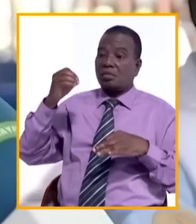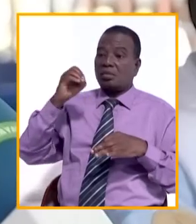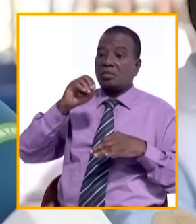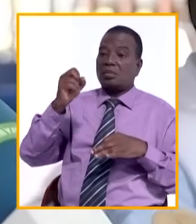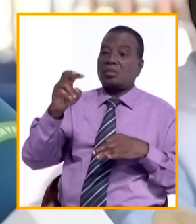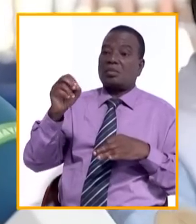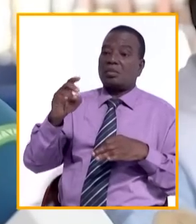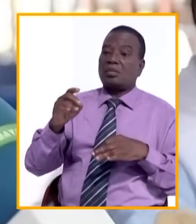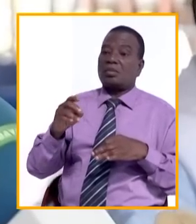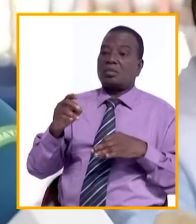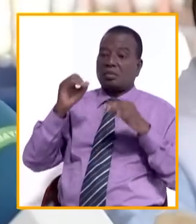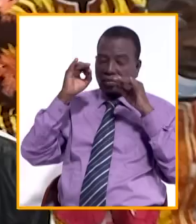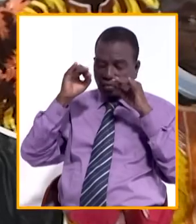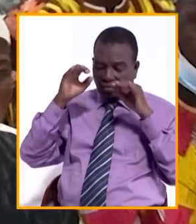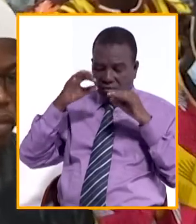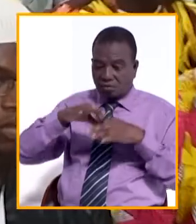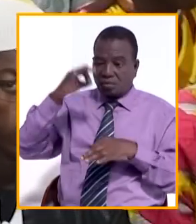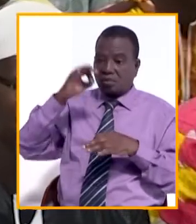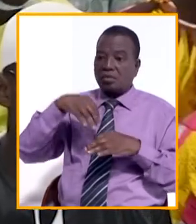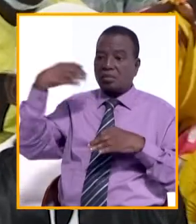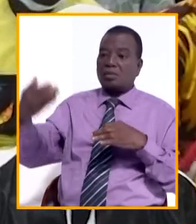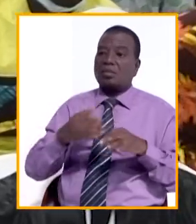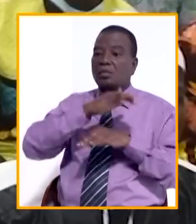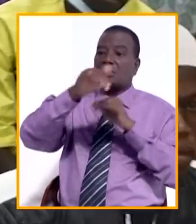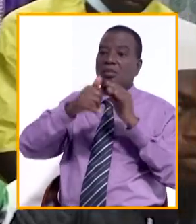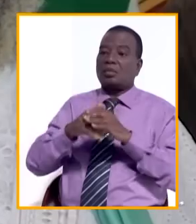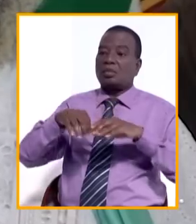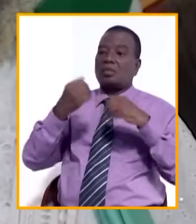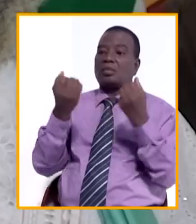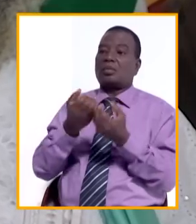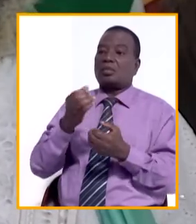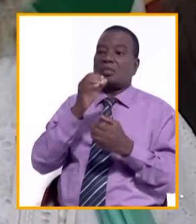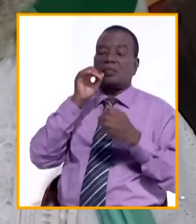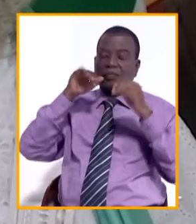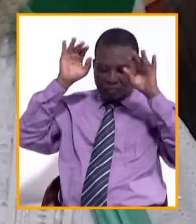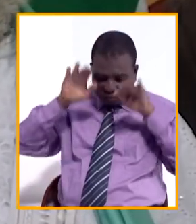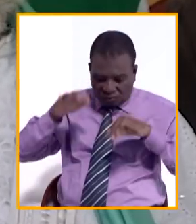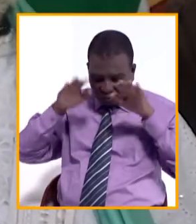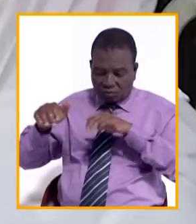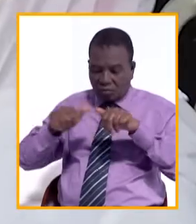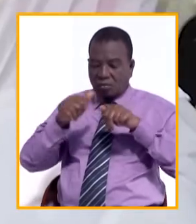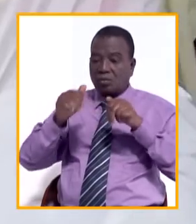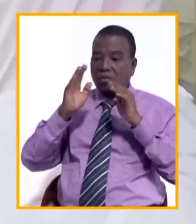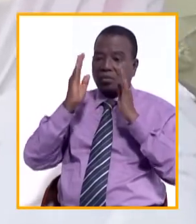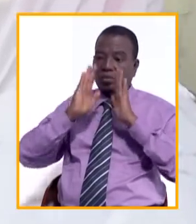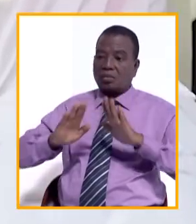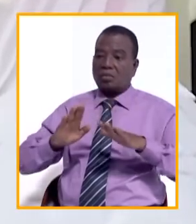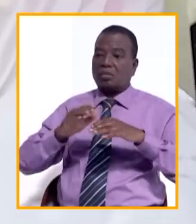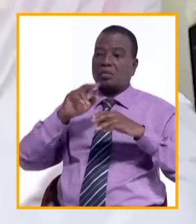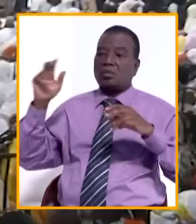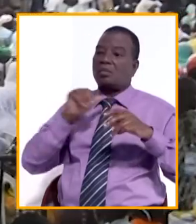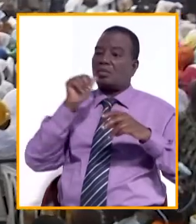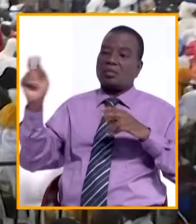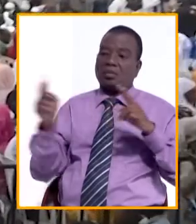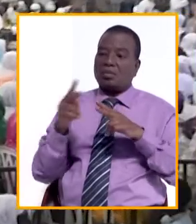guide spirituel Cheikh Malik Konaké, qui a invité l'ensemble de la communauté musulmane à être des artisans de paix et de la non-violence.